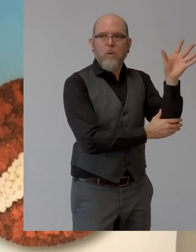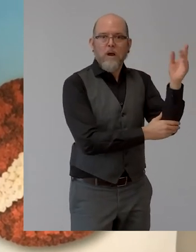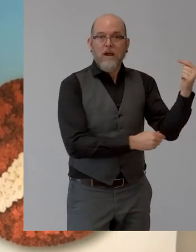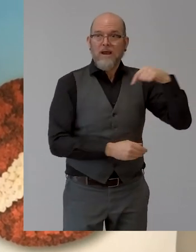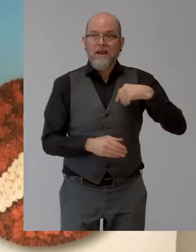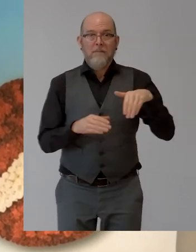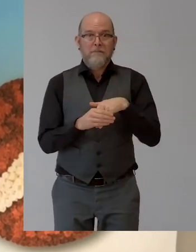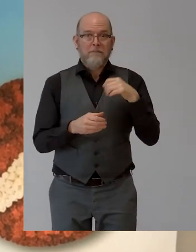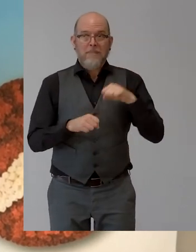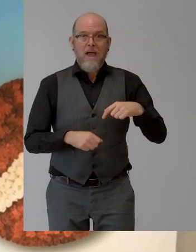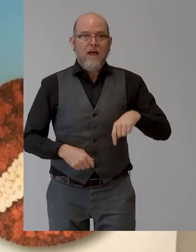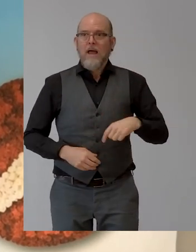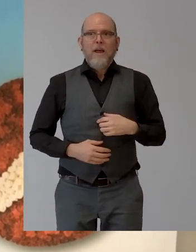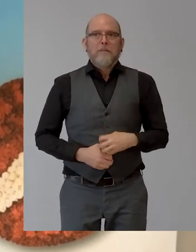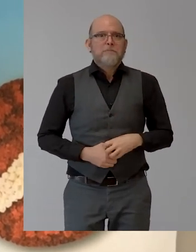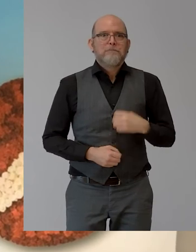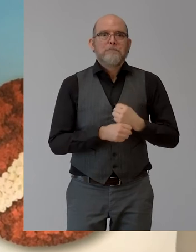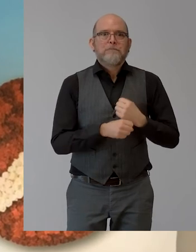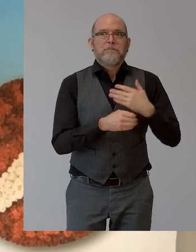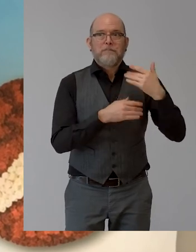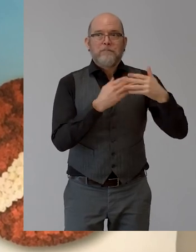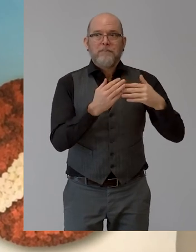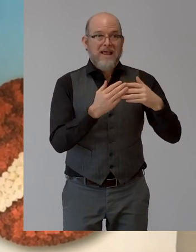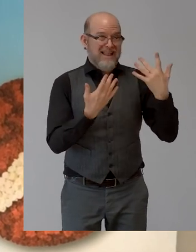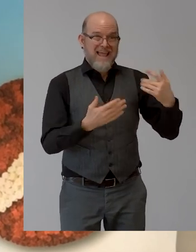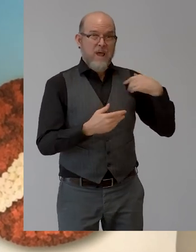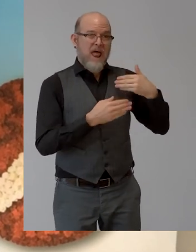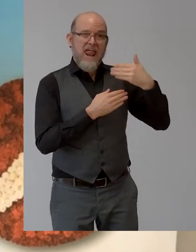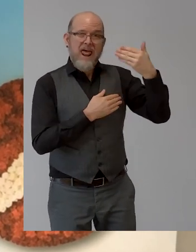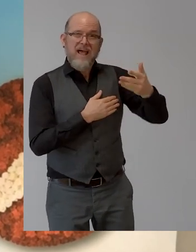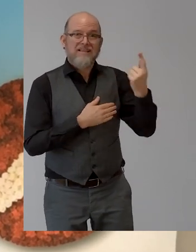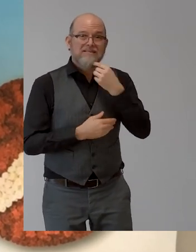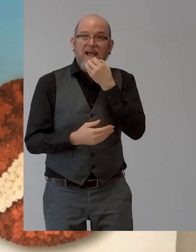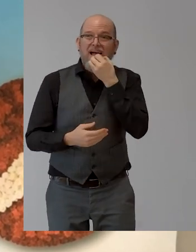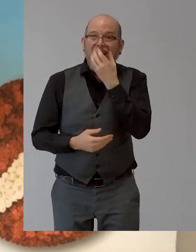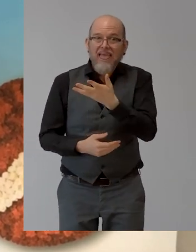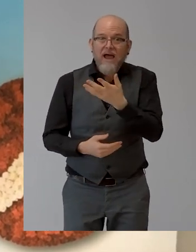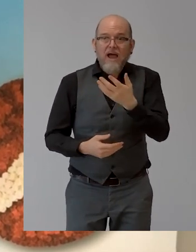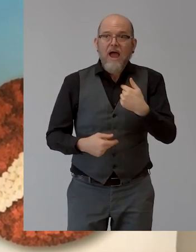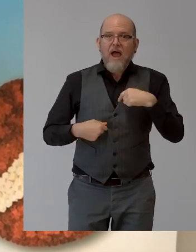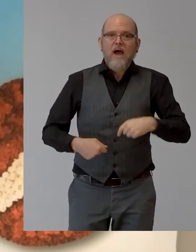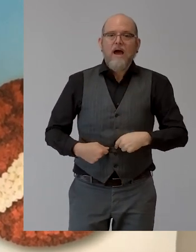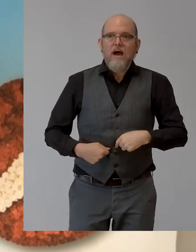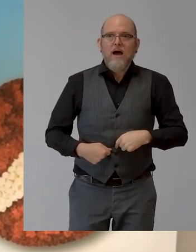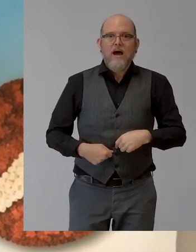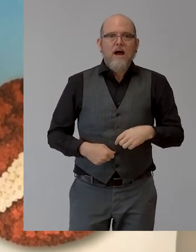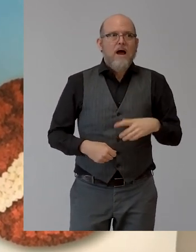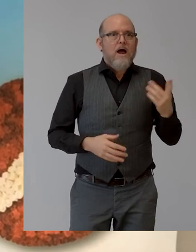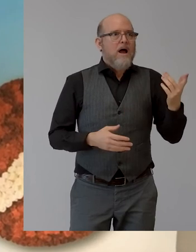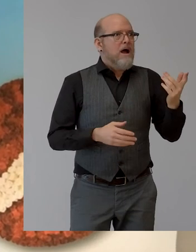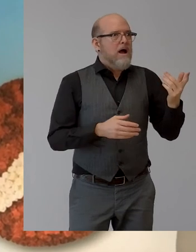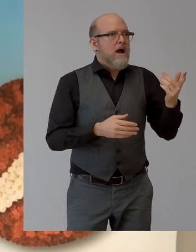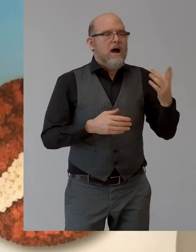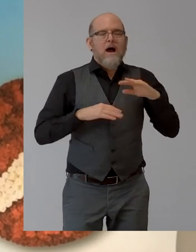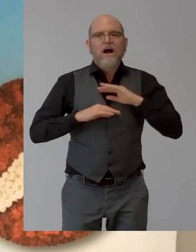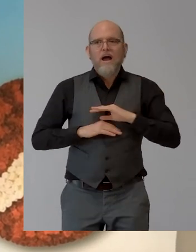illness and the necessary treatment were not an issue at all when we were hiring him. And I think this is really,